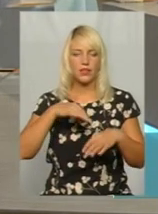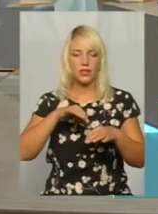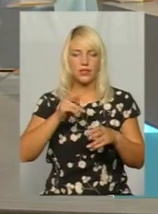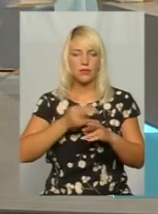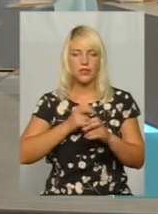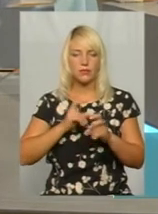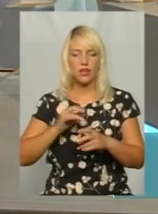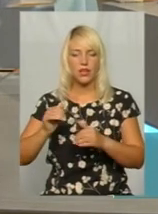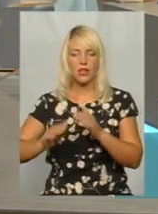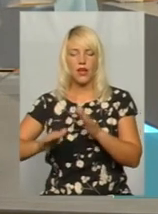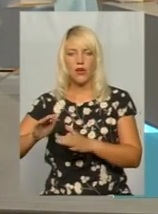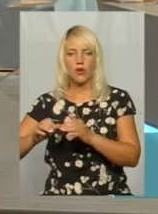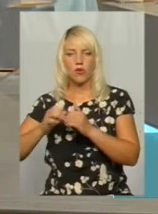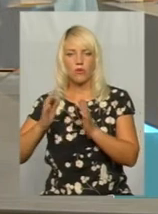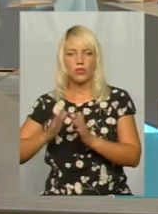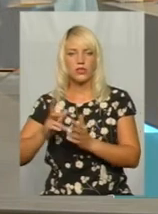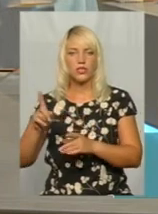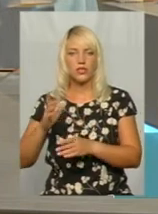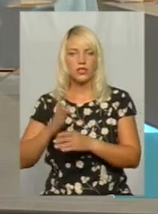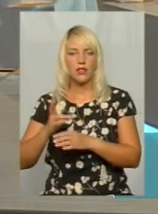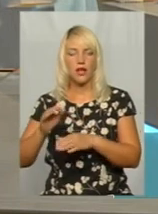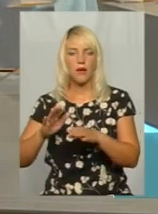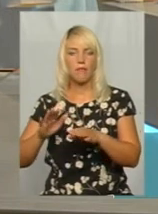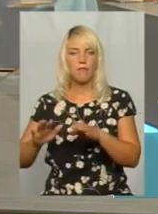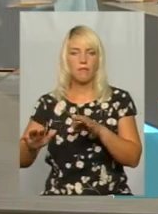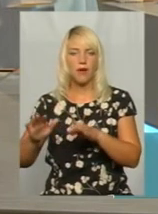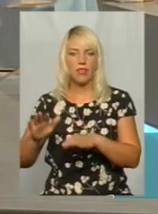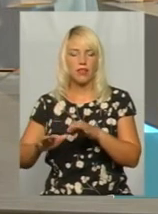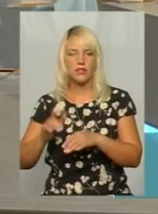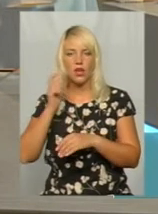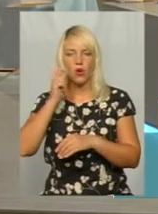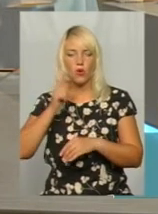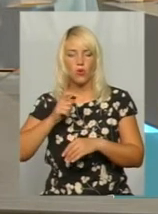комплексу, який є на балансі служби автомобільних доріг в Хмельницькій області.